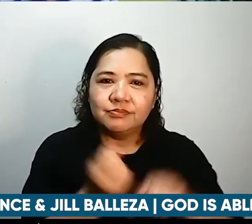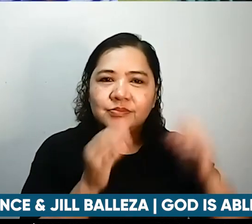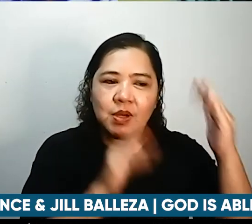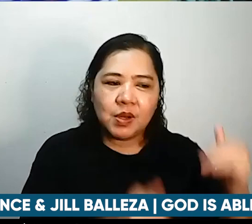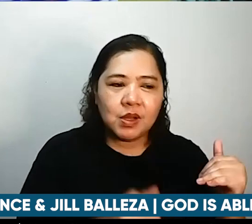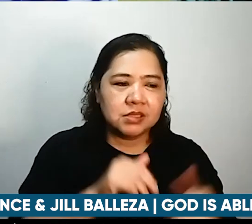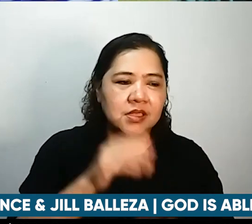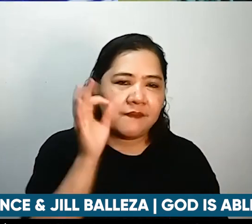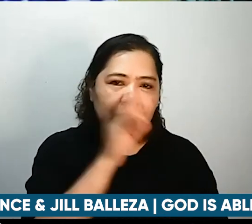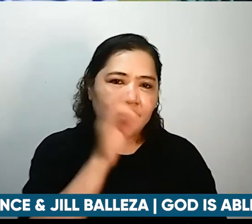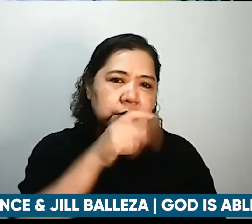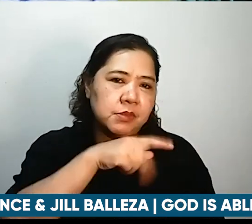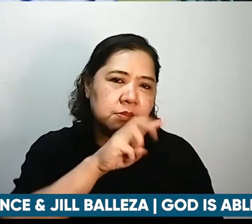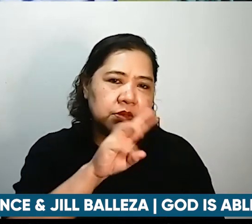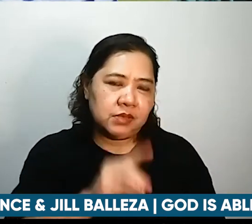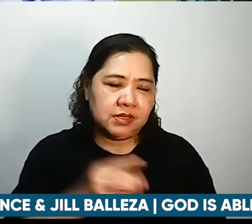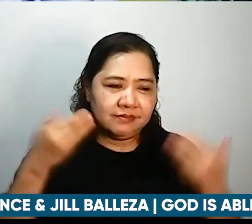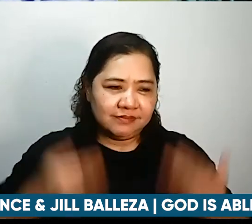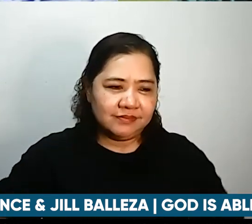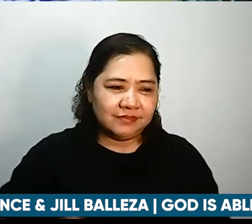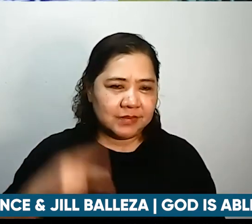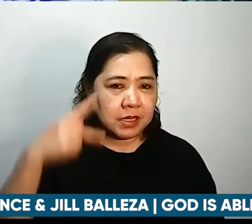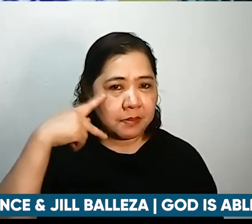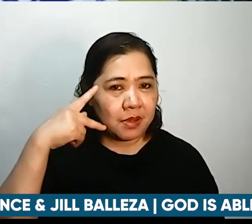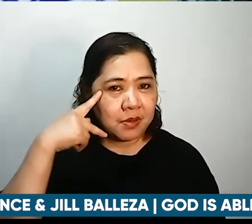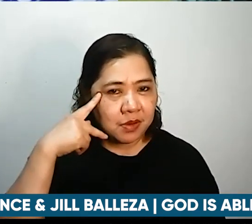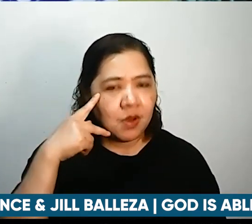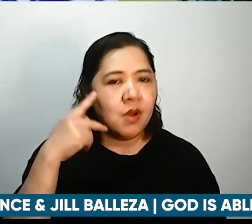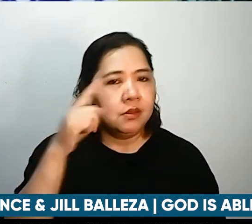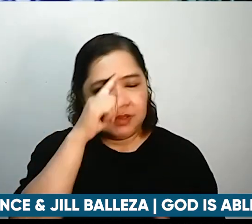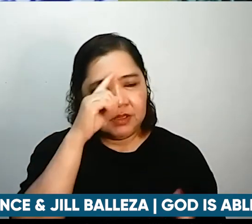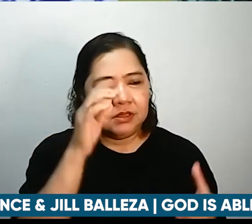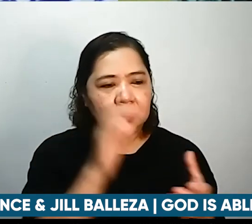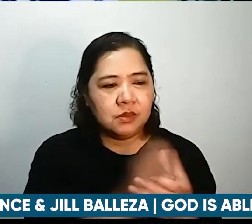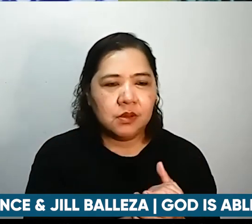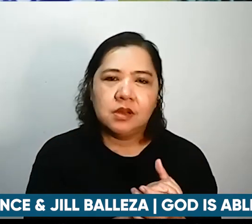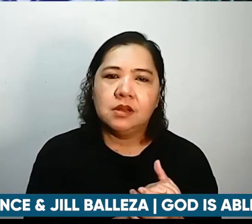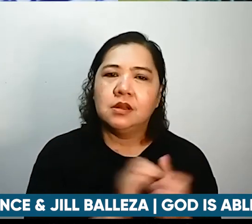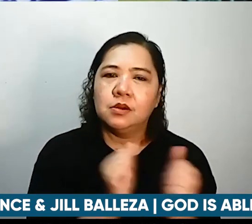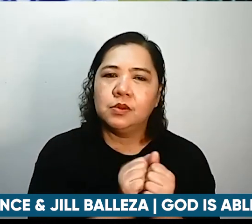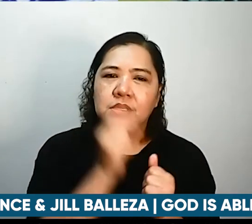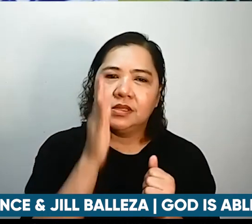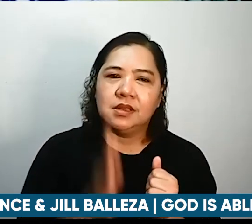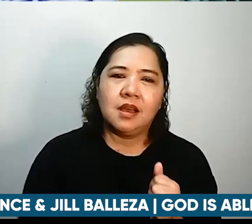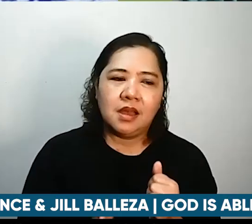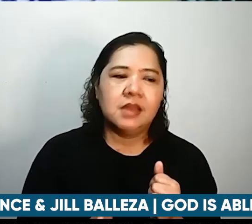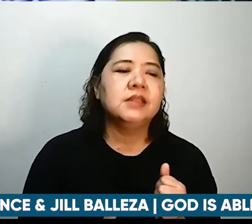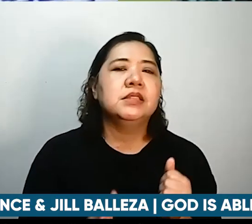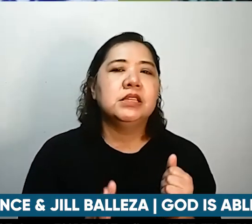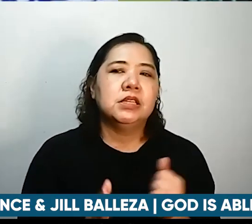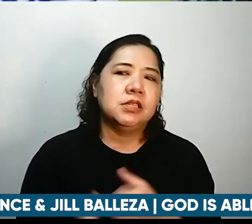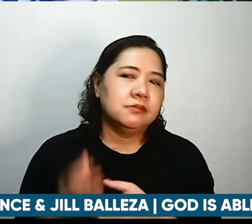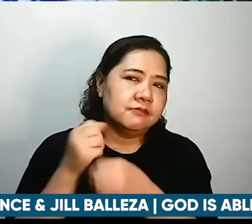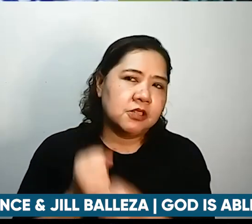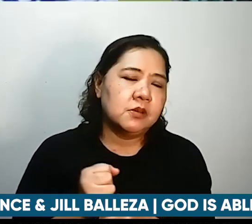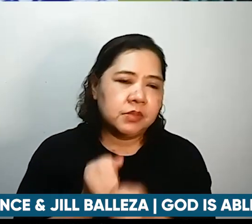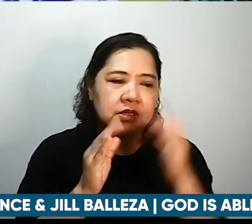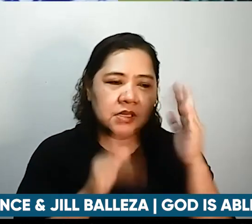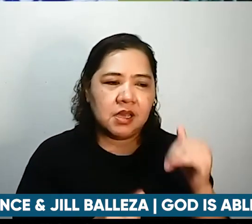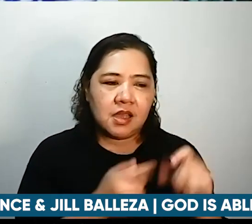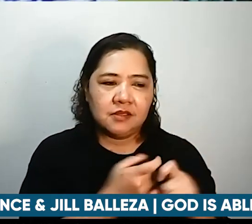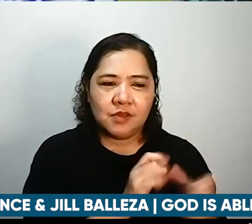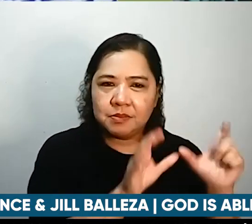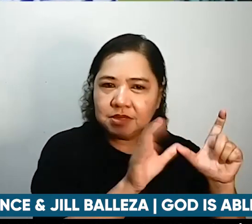PWD sakap po si Brother Paulo Sanchez naniniwala tayo with God and in hope in Christ from disability